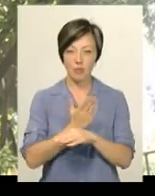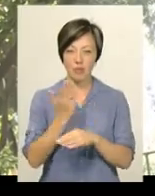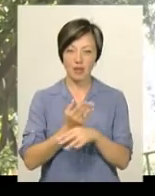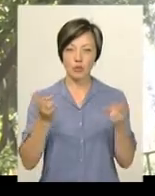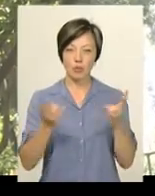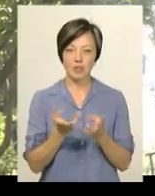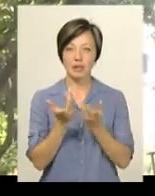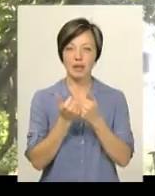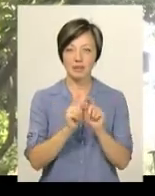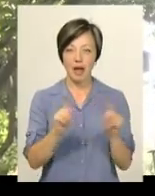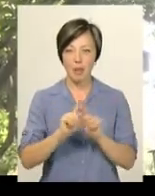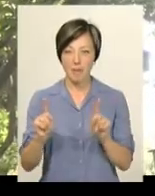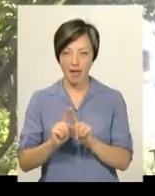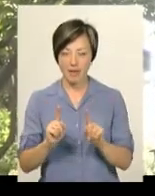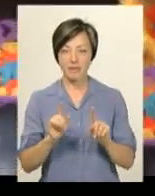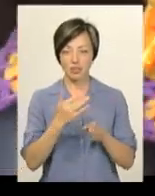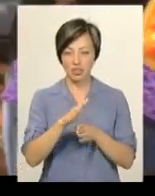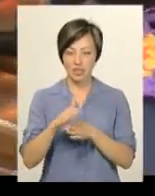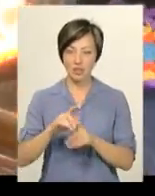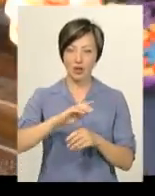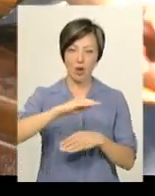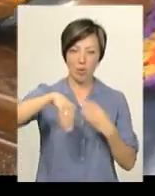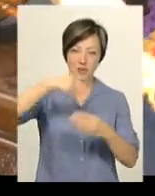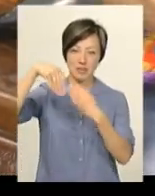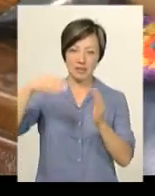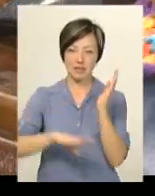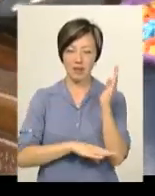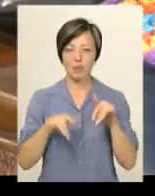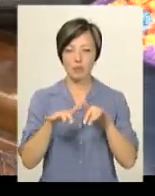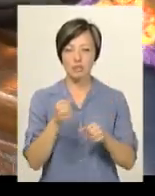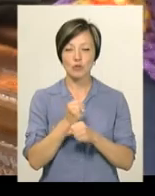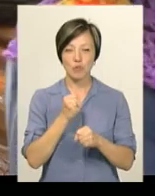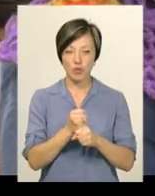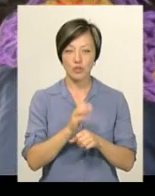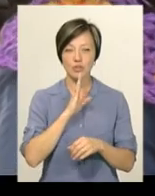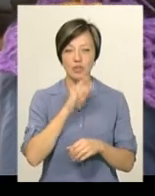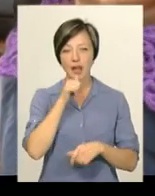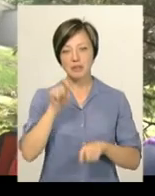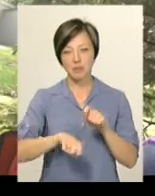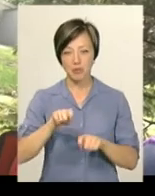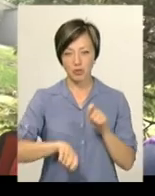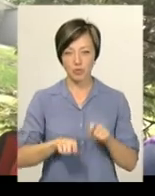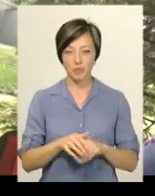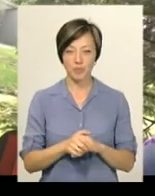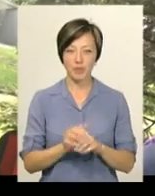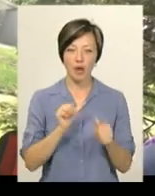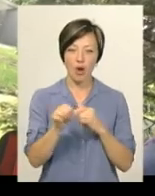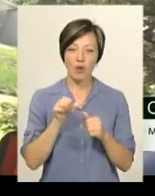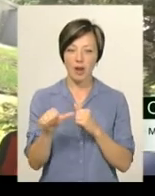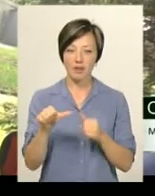необхідну кількість елементів. І ще 2-3 дні, щоб обв'язати дерево. У процесі роботи майстриня експериментує. З окремих